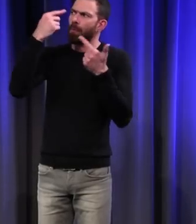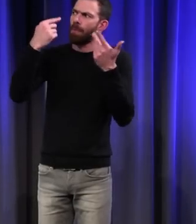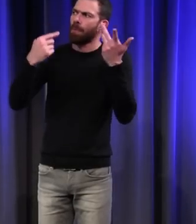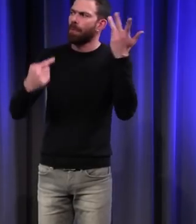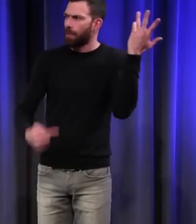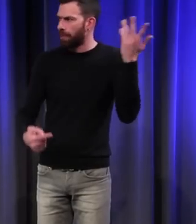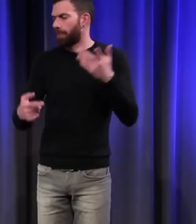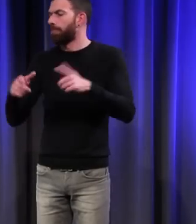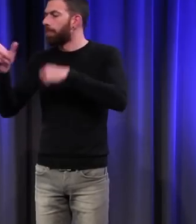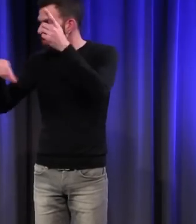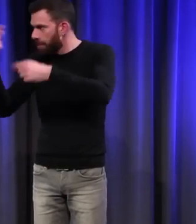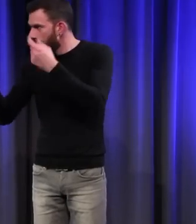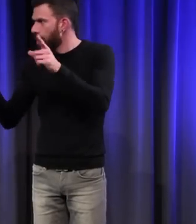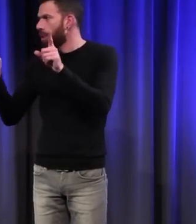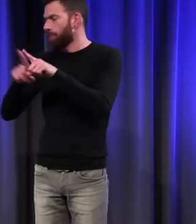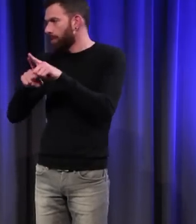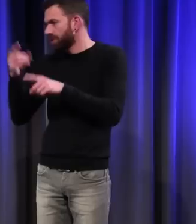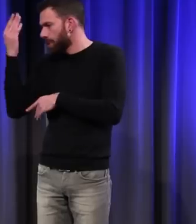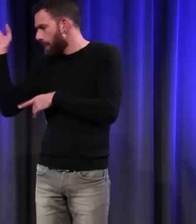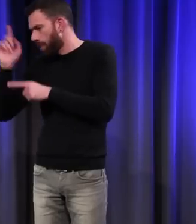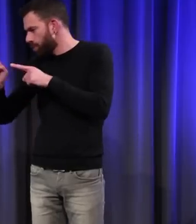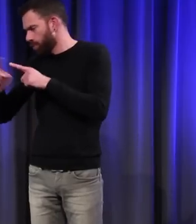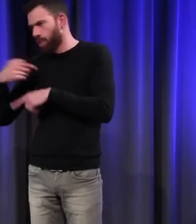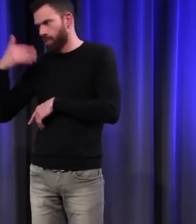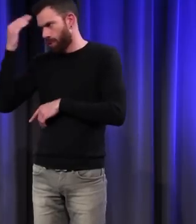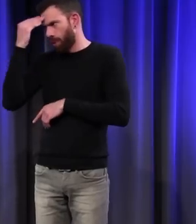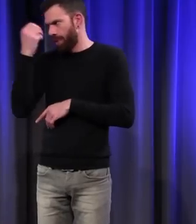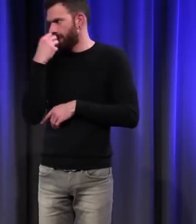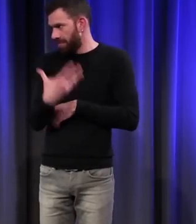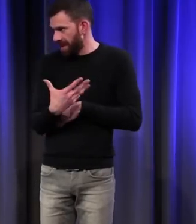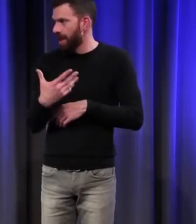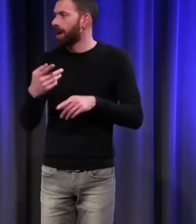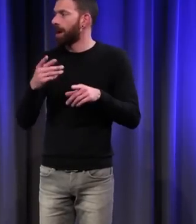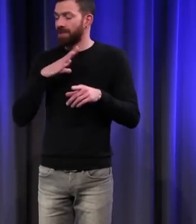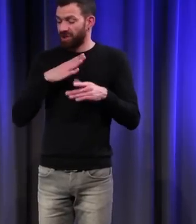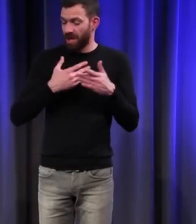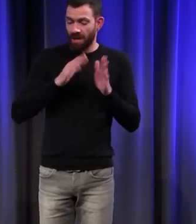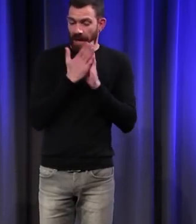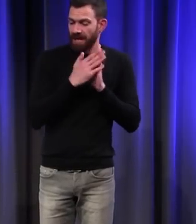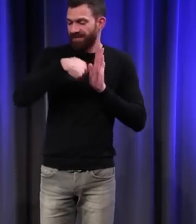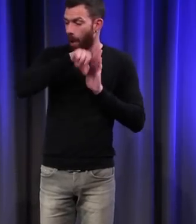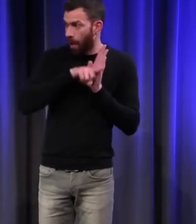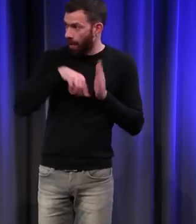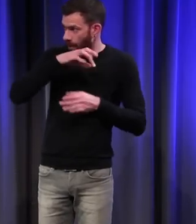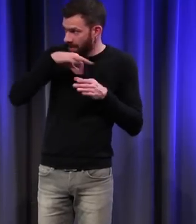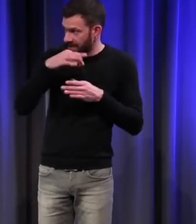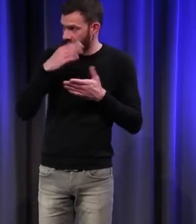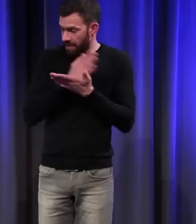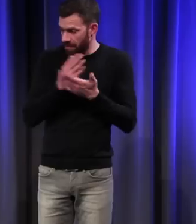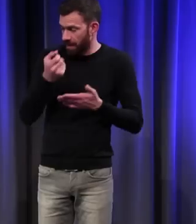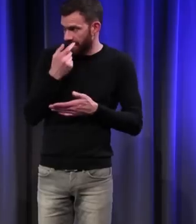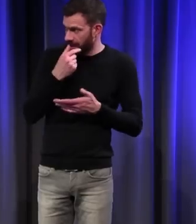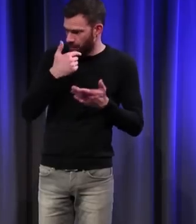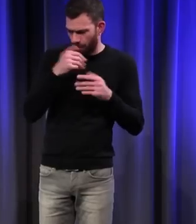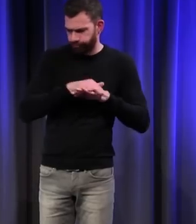non seulement des plantes, mais aussi d'autres produits. On a beaucoup de recueils de recettes qui sont des textes qui